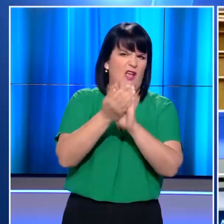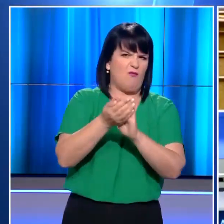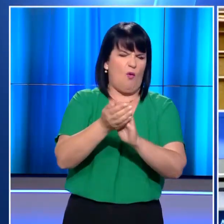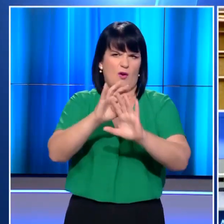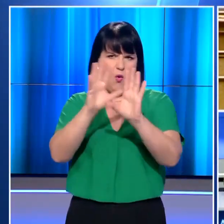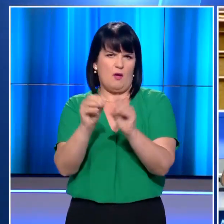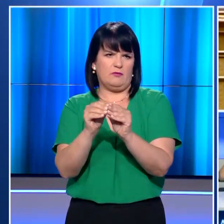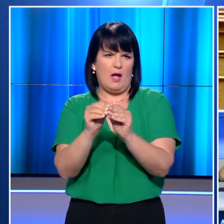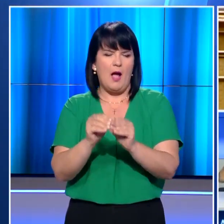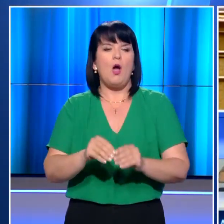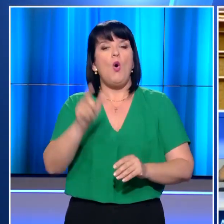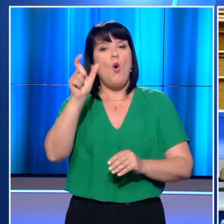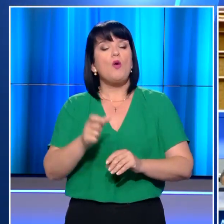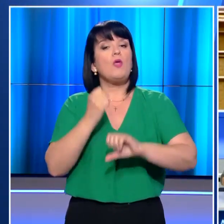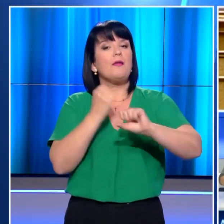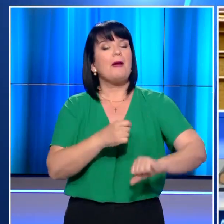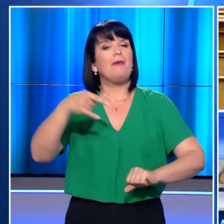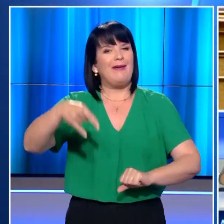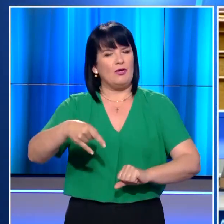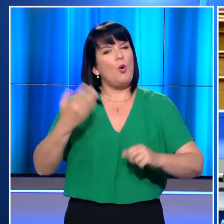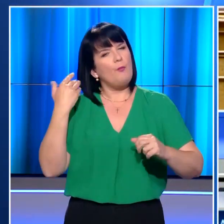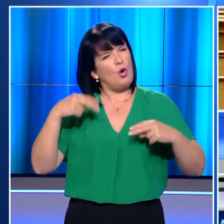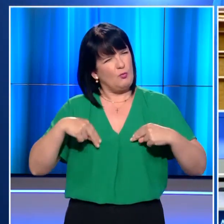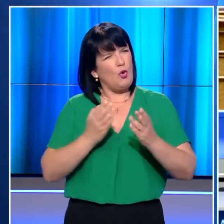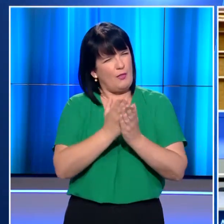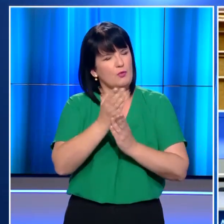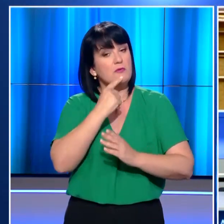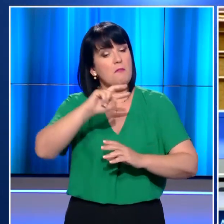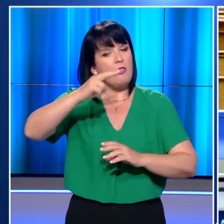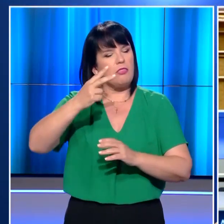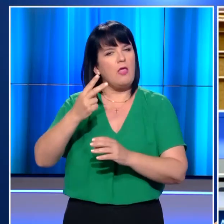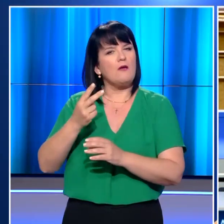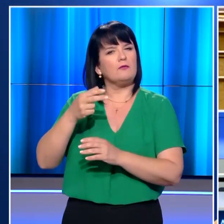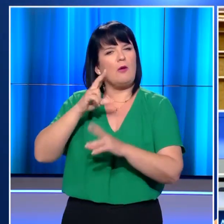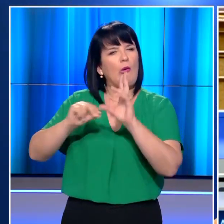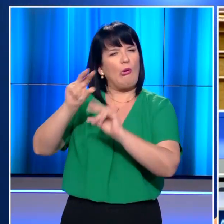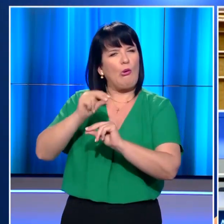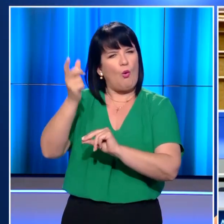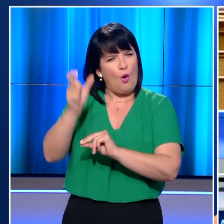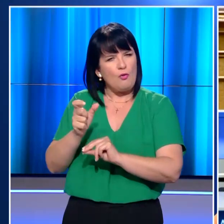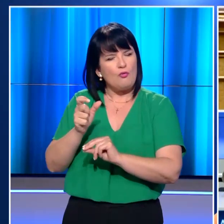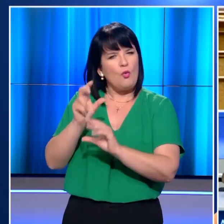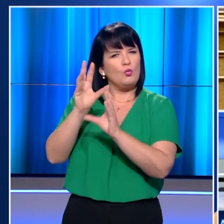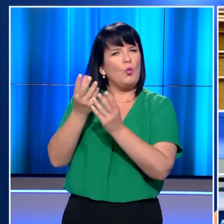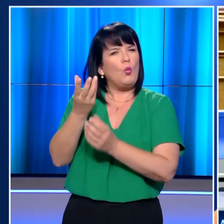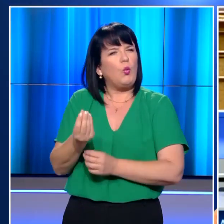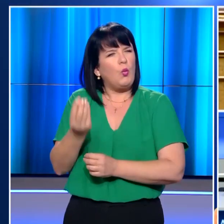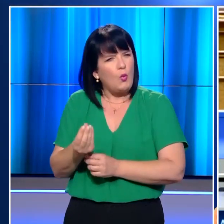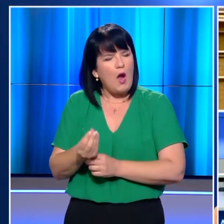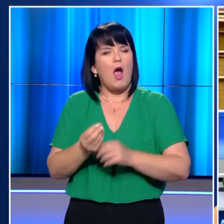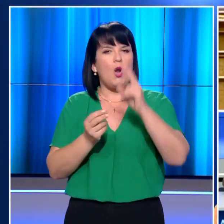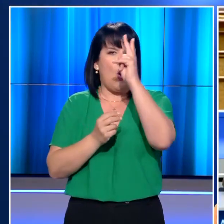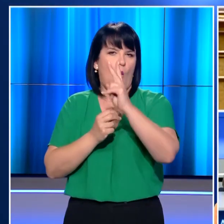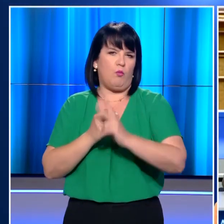ώρα ο Δημήτρης Παπαγγελόπουλος φαίνεται να υποστήριξε ότι υπάρχει και δεύτερο απόσπασμα με πρωταγωνιστή τον ίδιο, ενώ μίλησε για σκευωρία σε